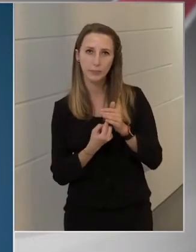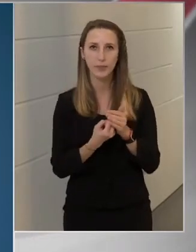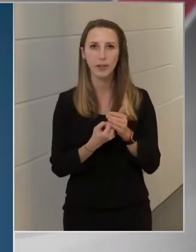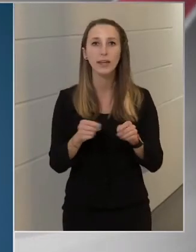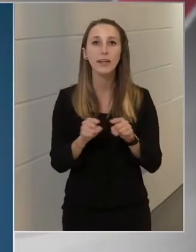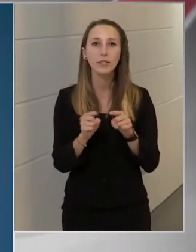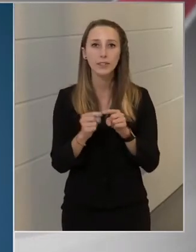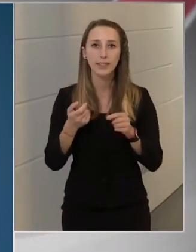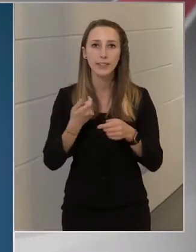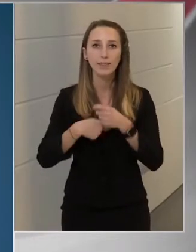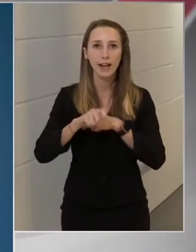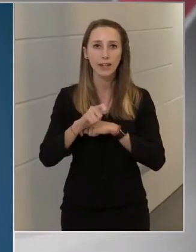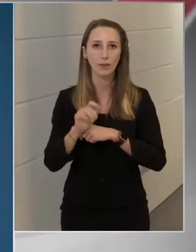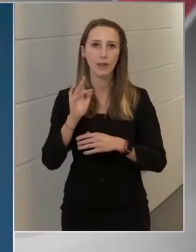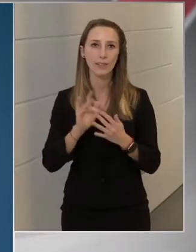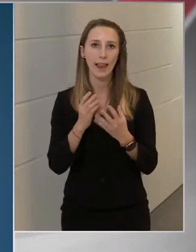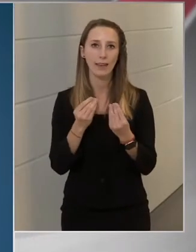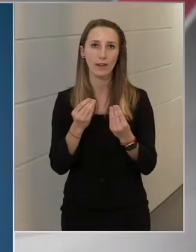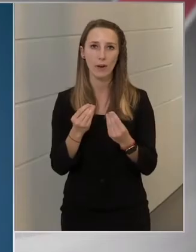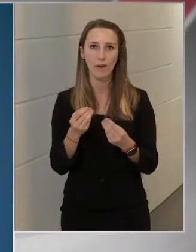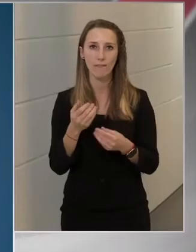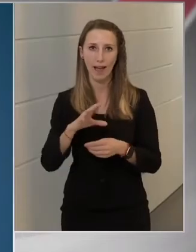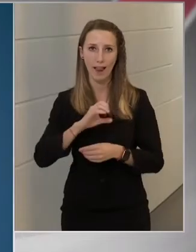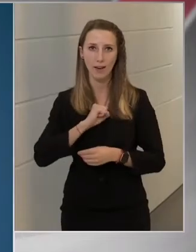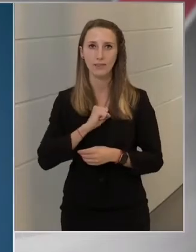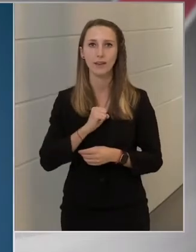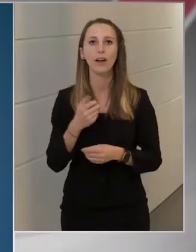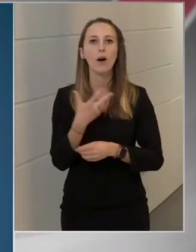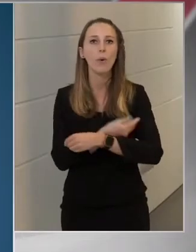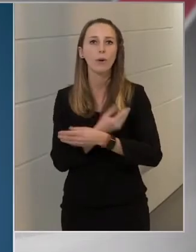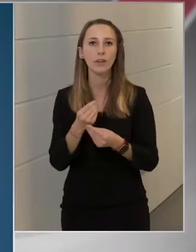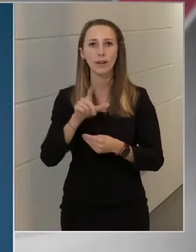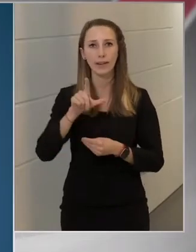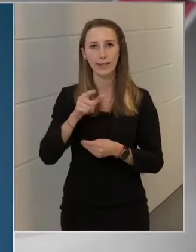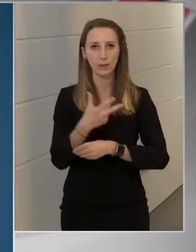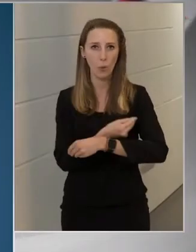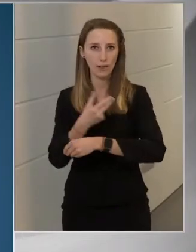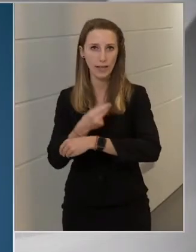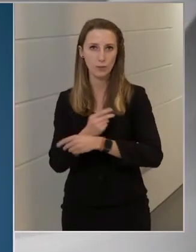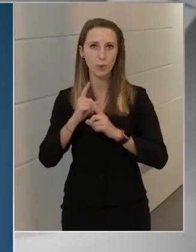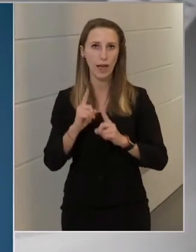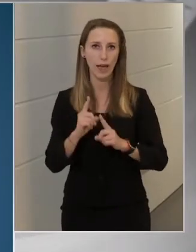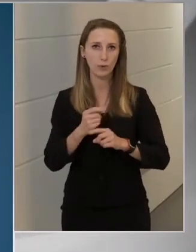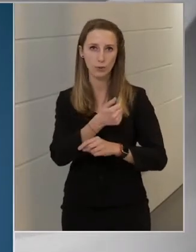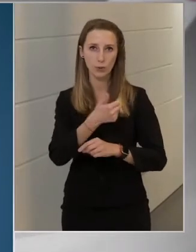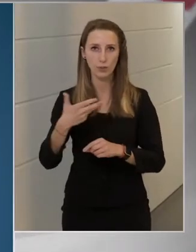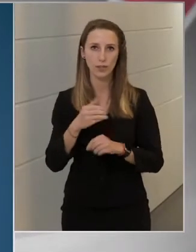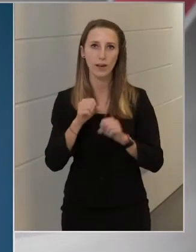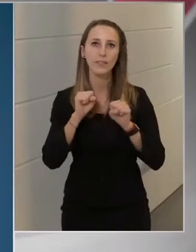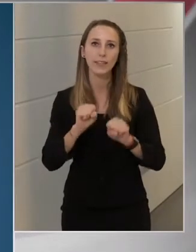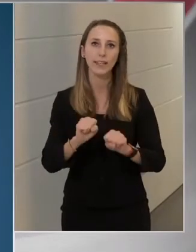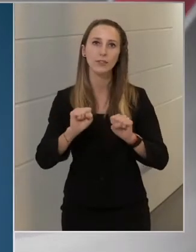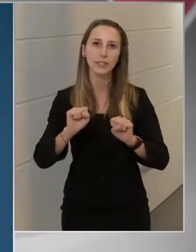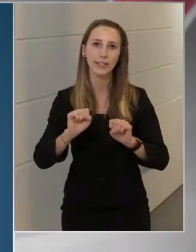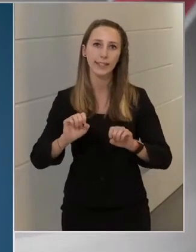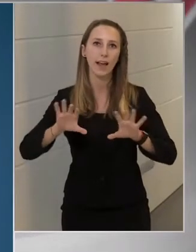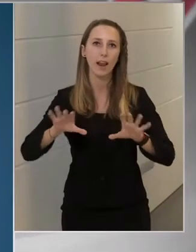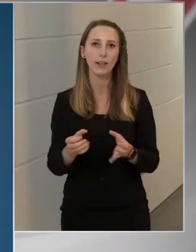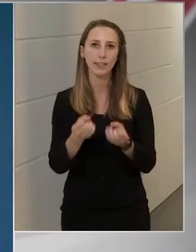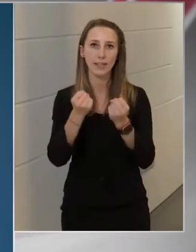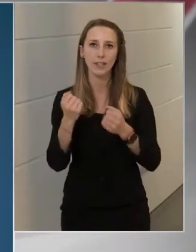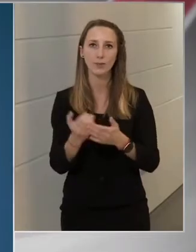ki az ellenanyagválaszt. Ez az oltóanyag is két oltásból álló sorozat, amely a védettség kialakításához